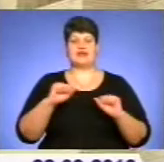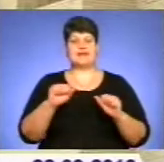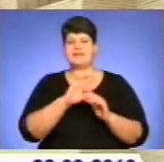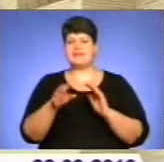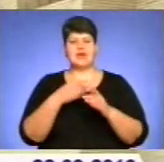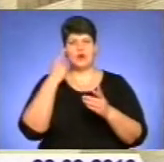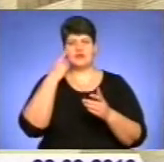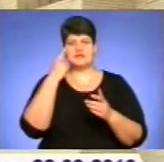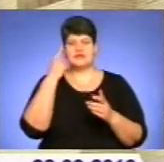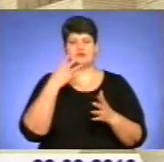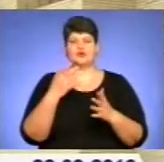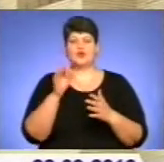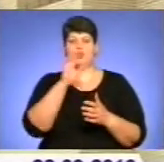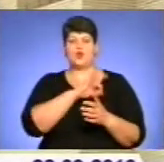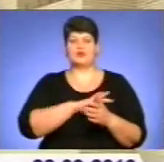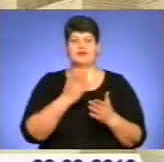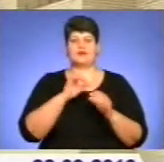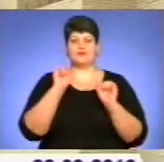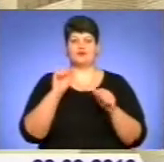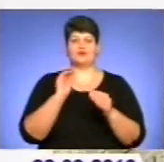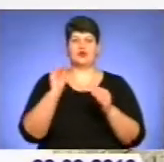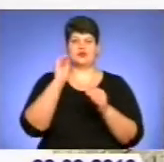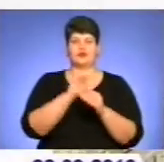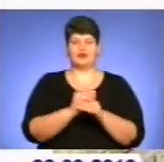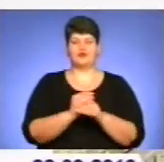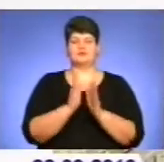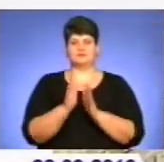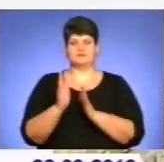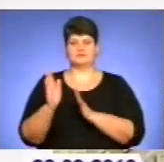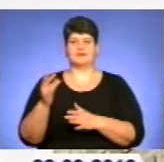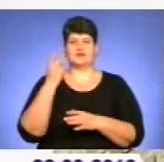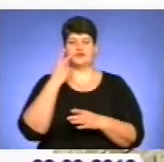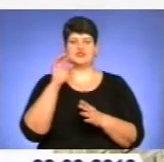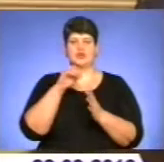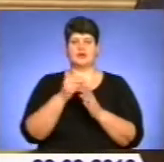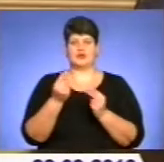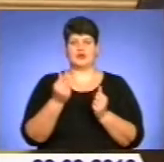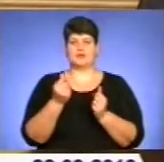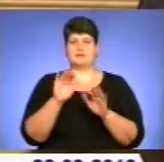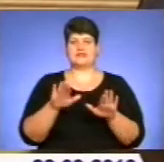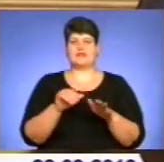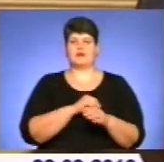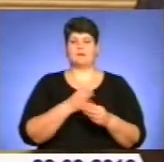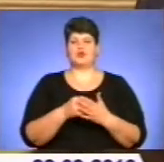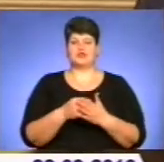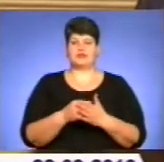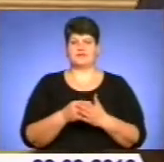комунальної власності, доходи від яких можуть стати додатковим стабільним джерелом наповнення місцевих бюджетів. У регіонах